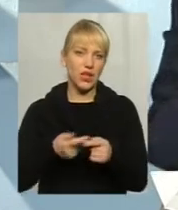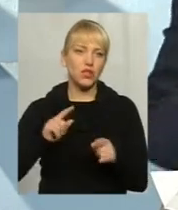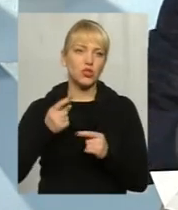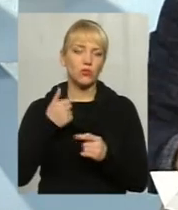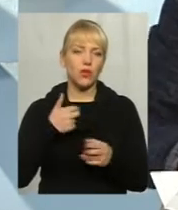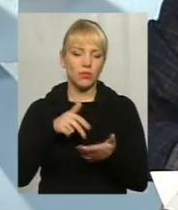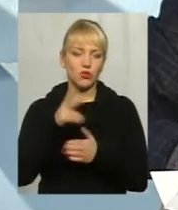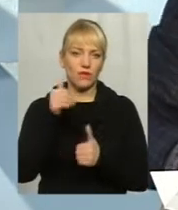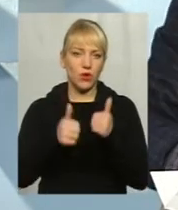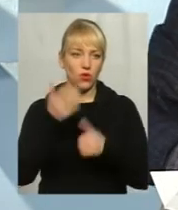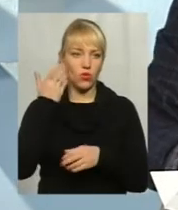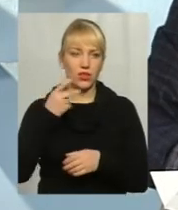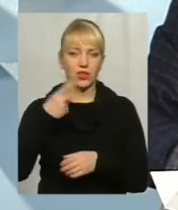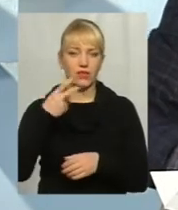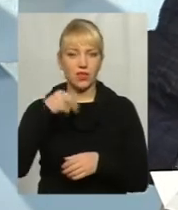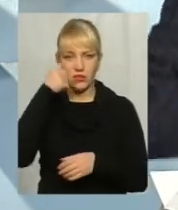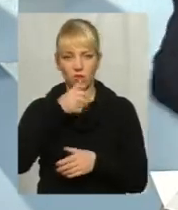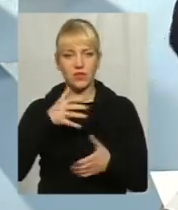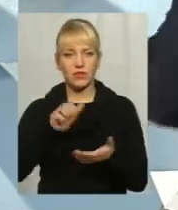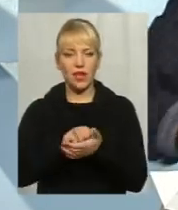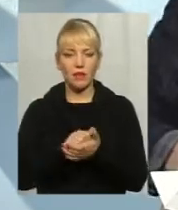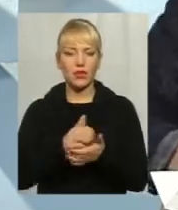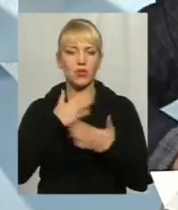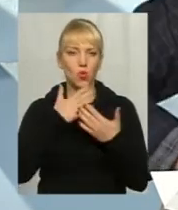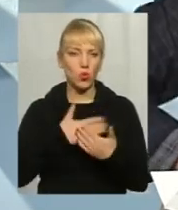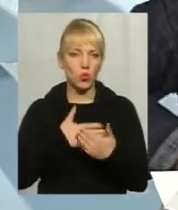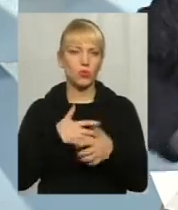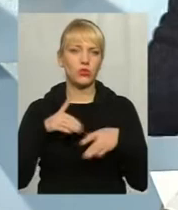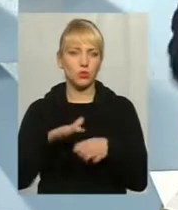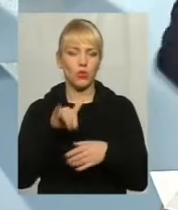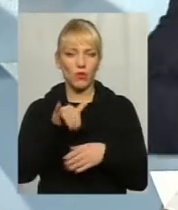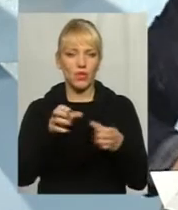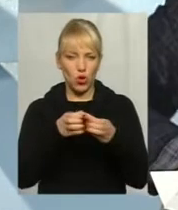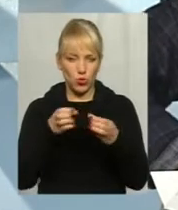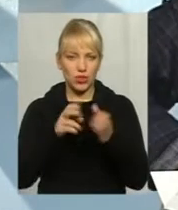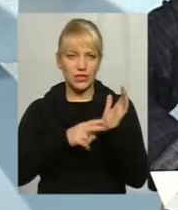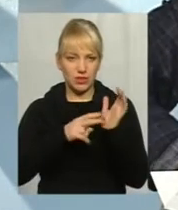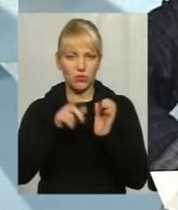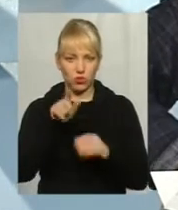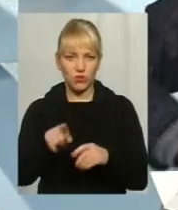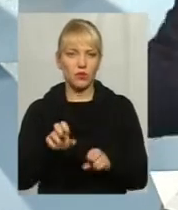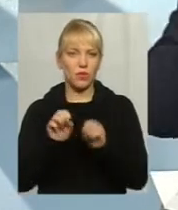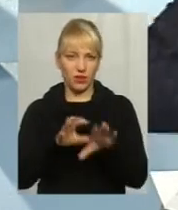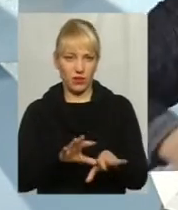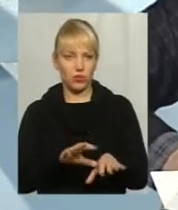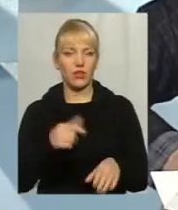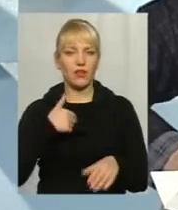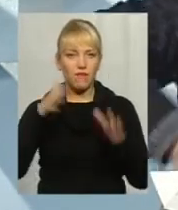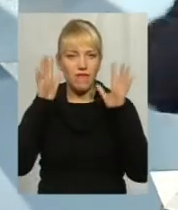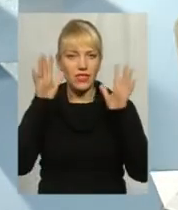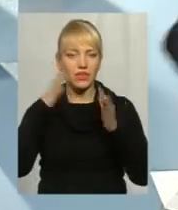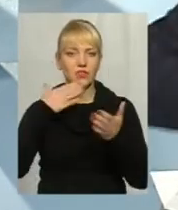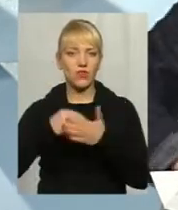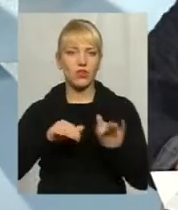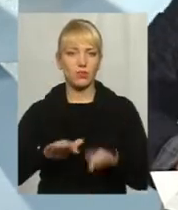Коли ви 20 років займаєтеся улювною справою, і у вас є колектив 70 чоловік, ви їх сьогодні кинете на півдорозі? От я фанат своєї справи.